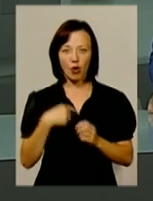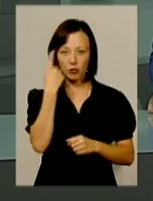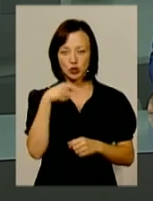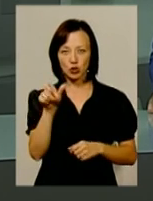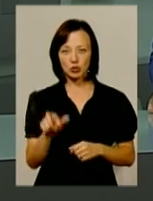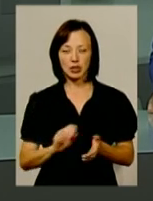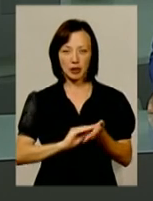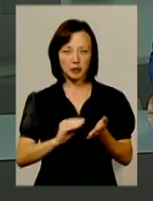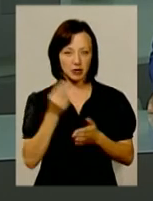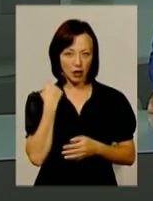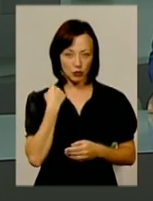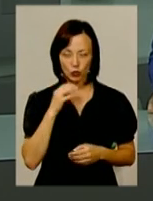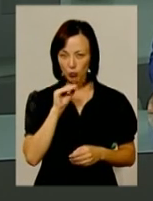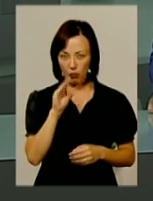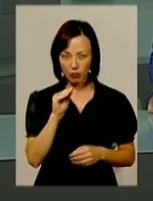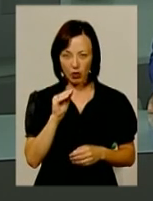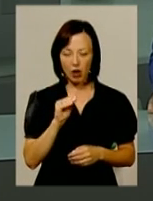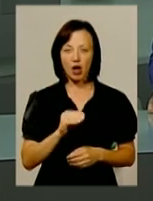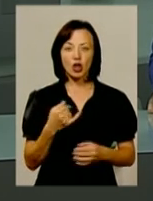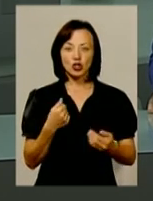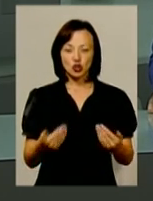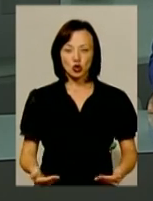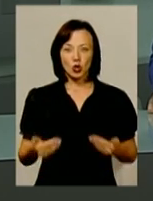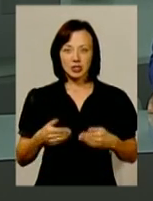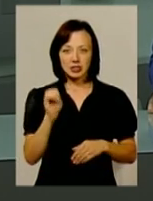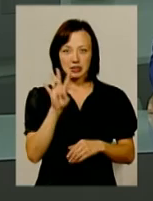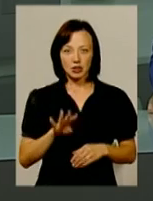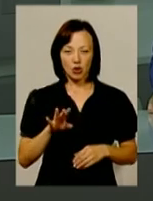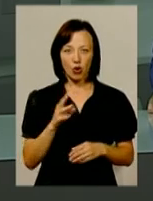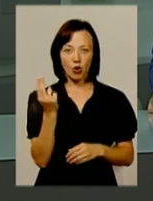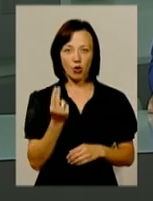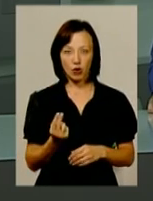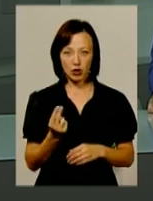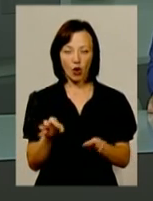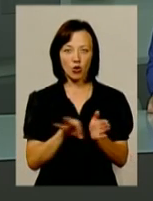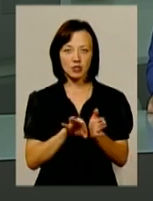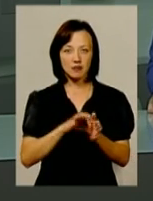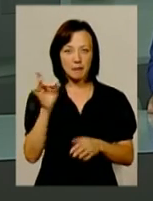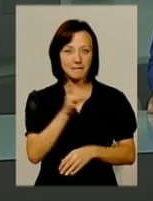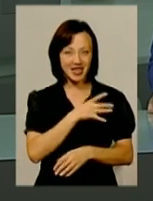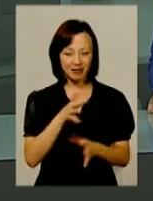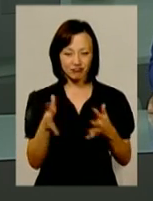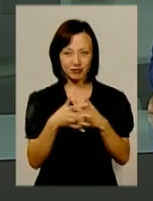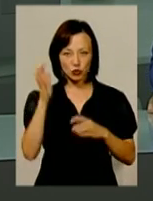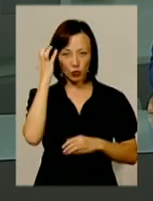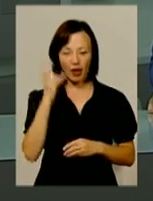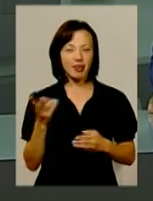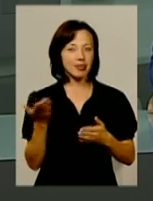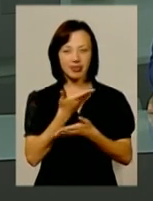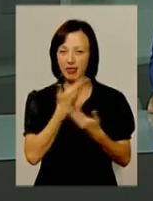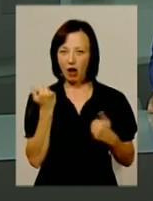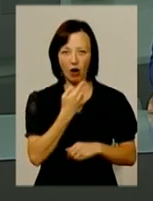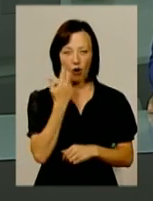нанесений надпис англійською мовою. Ляні шорти сірого кольору, кросівки білі з чорними вставками. Неголений. На